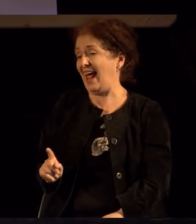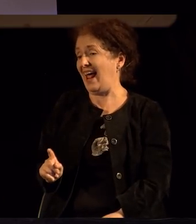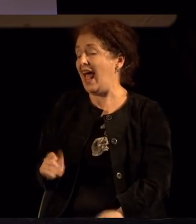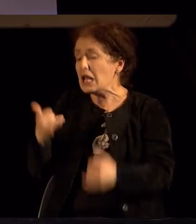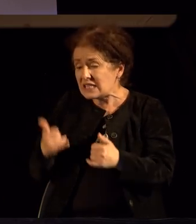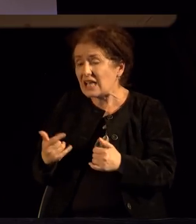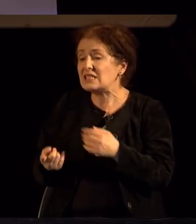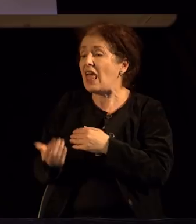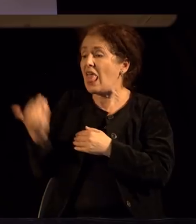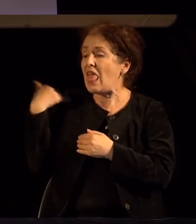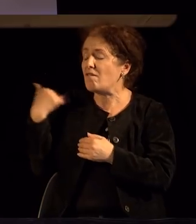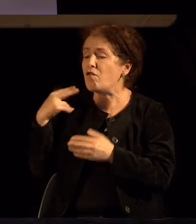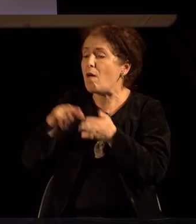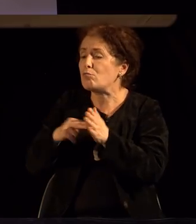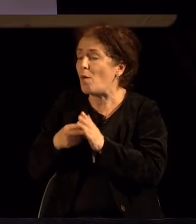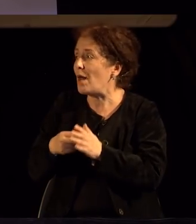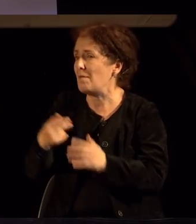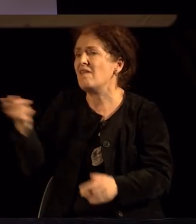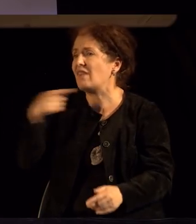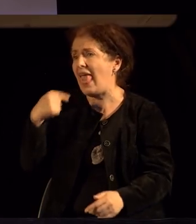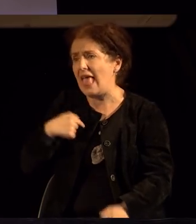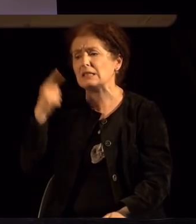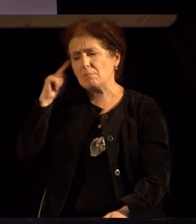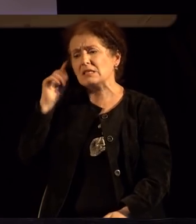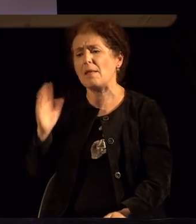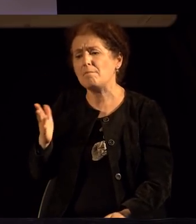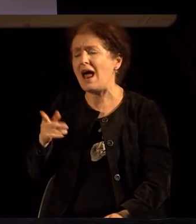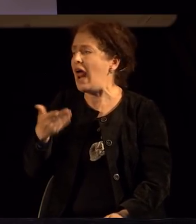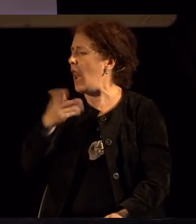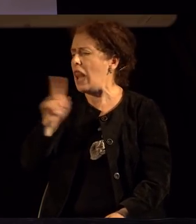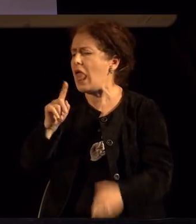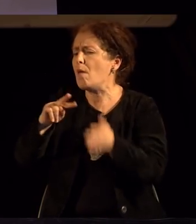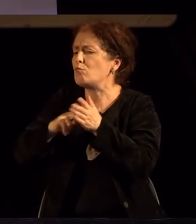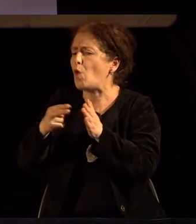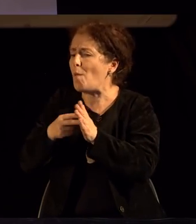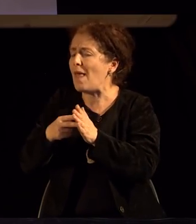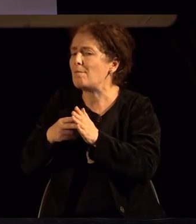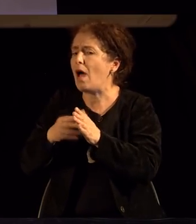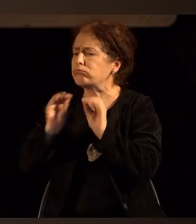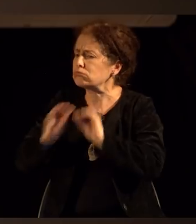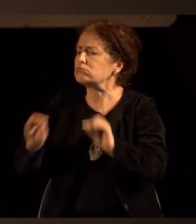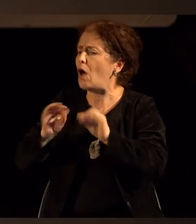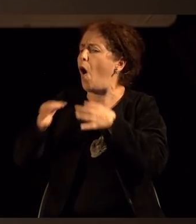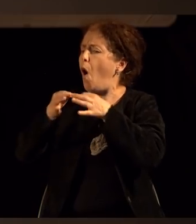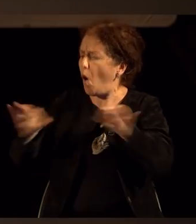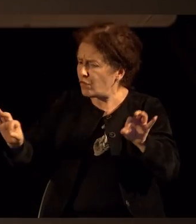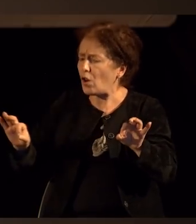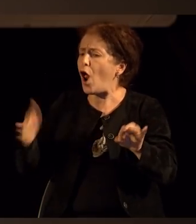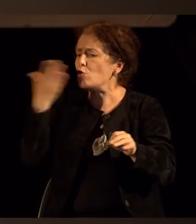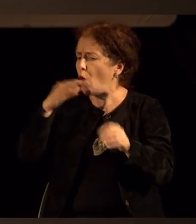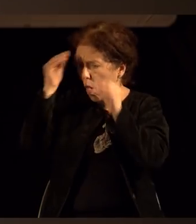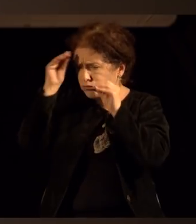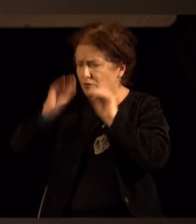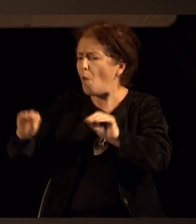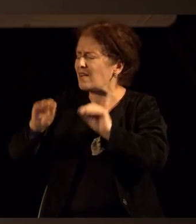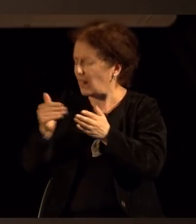сега се јавува проблемот. Затоа јас сметам дека не е проблем да се предава за задоволство. Тоа сите го